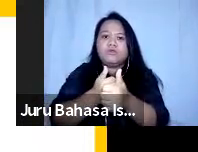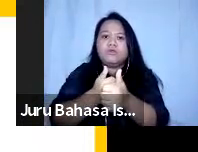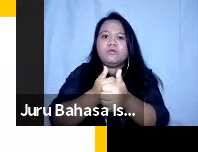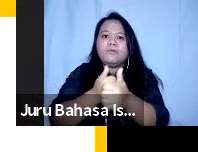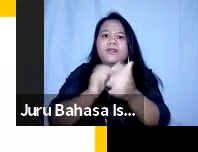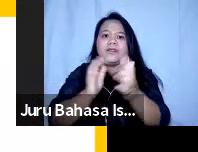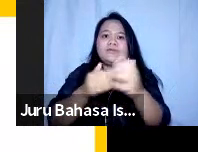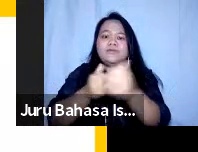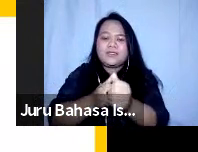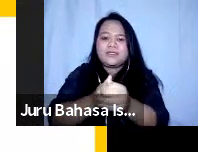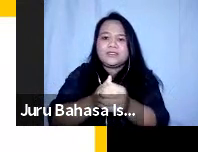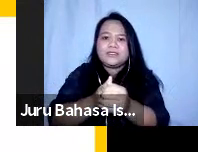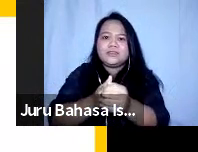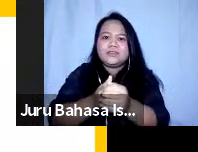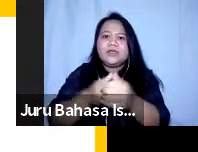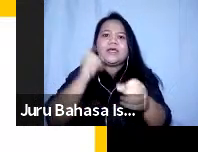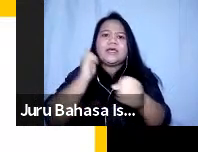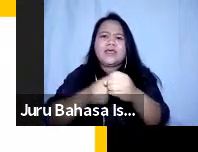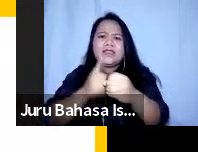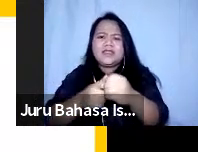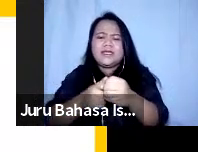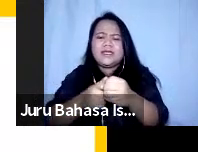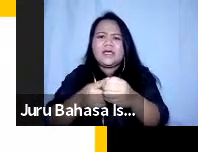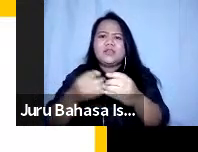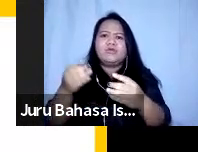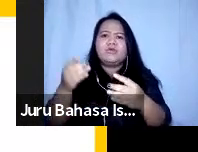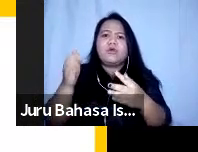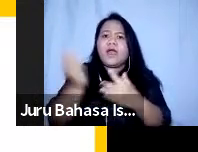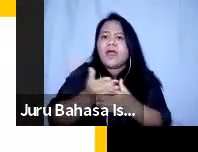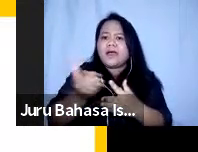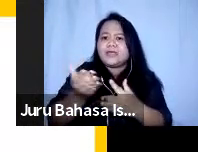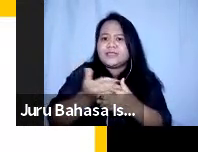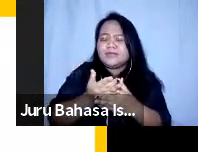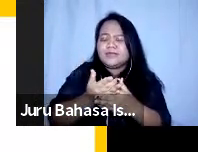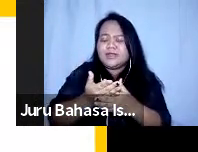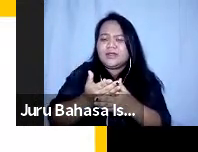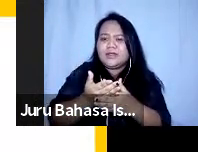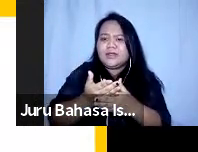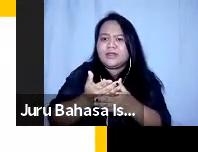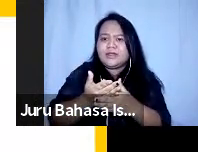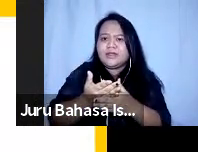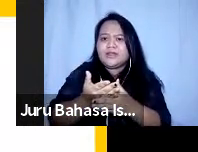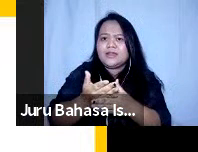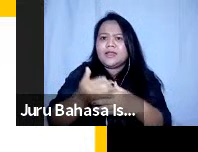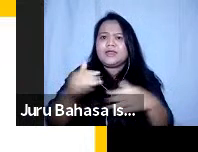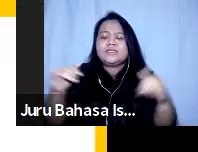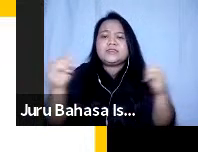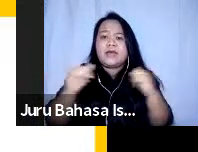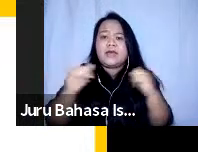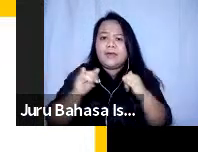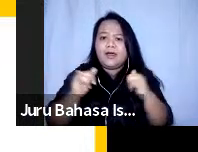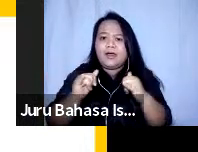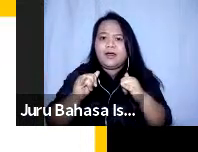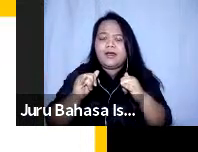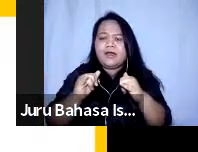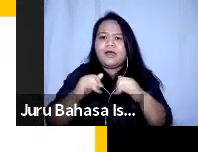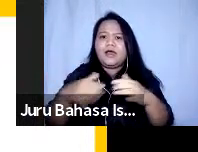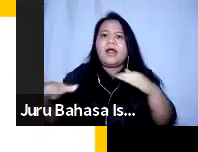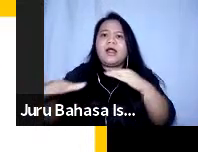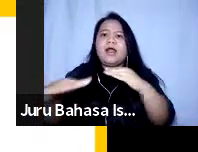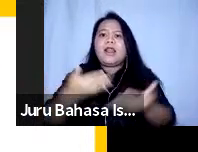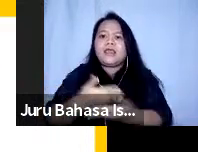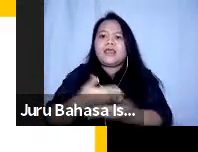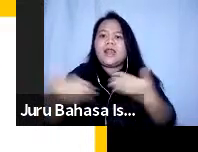inti sari dari inklusi adalah tingkatkan aksesibilitas akses yang sama ke layanan layanan dasar